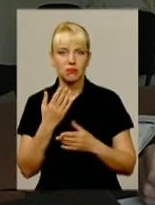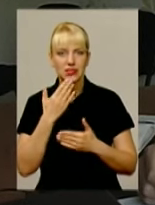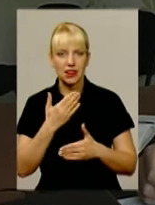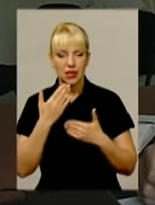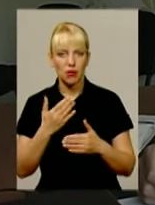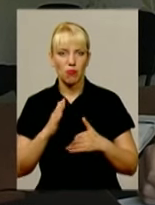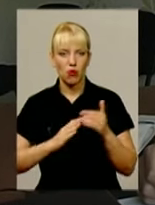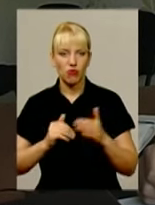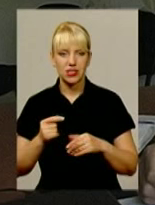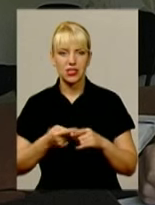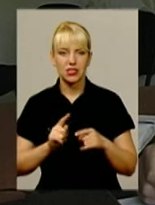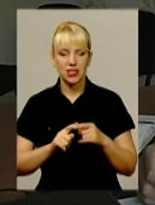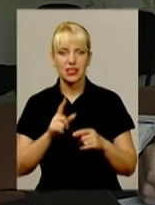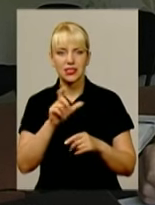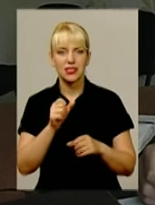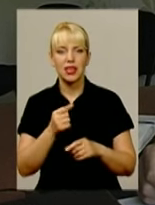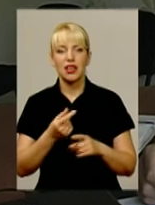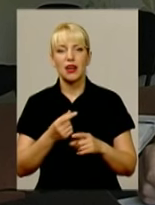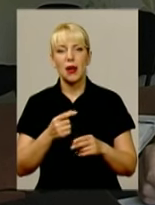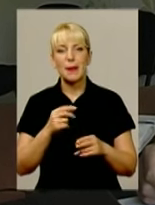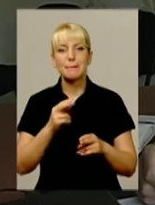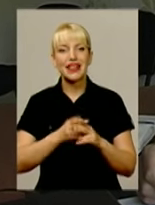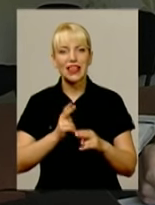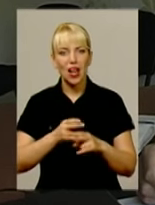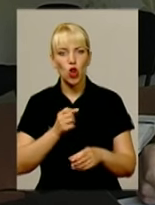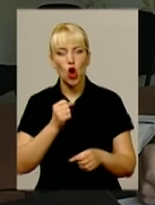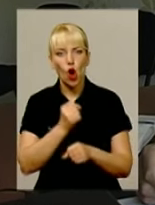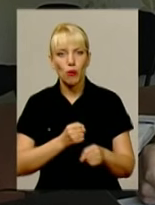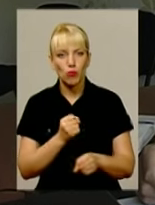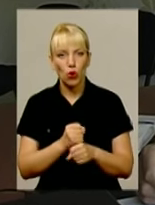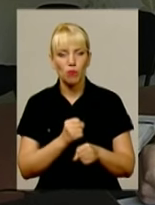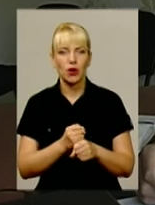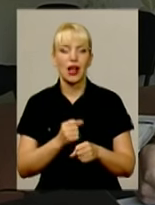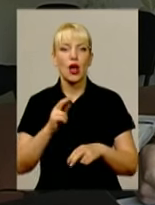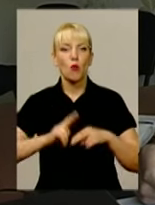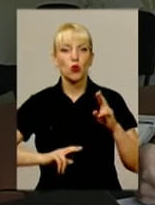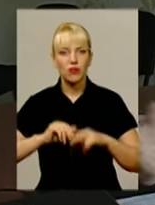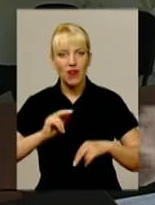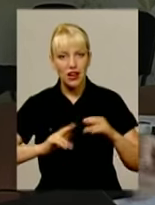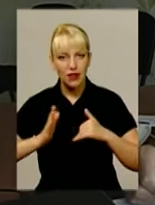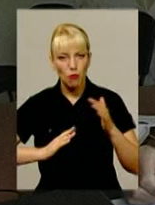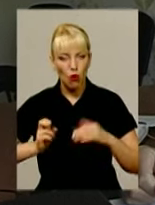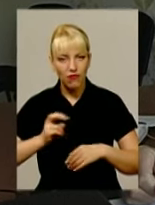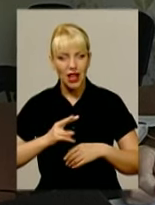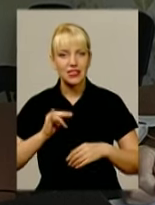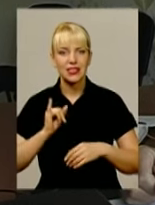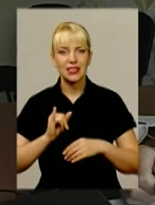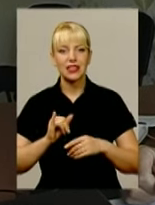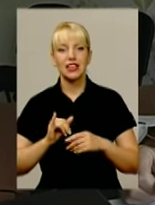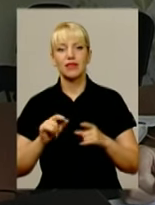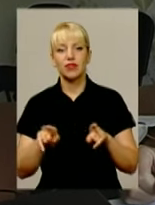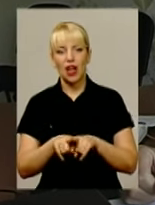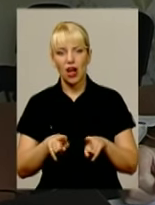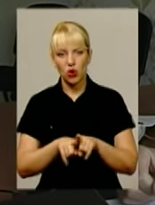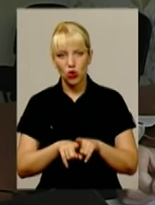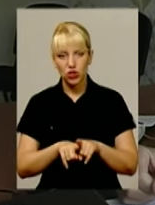робітників з інструментом. Це металообробка, це будівельні професії, і також, як специфічні для